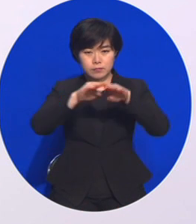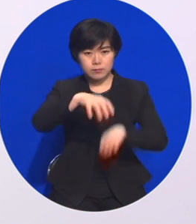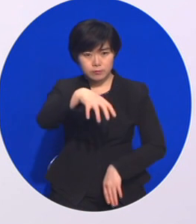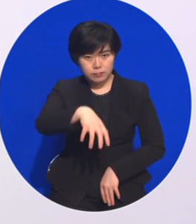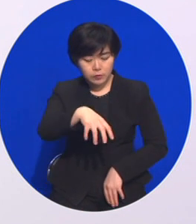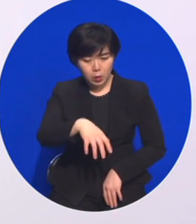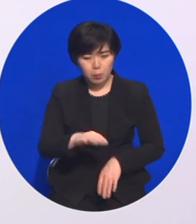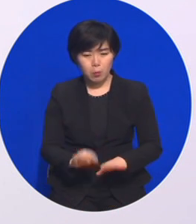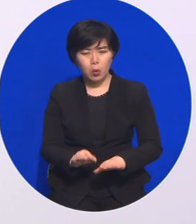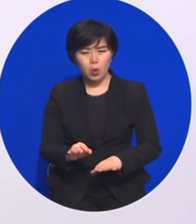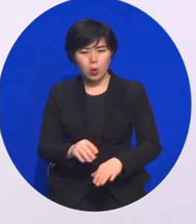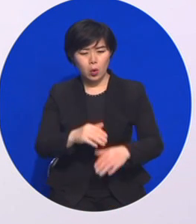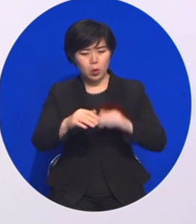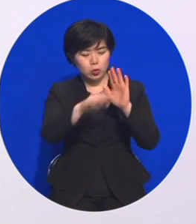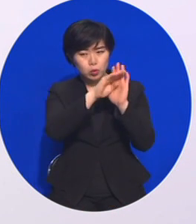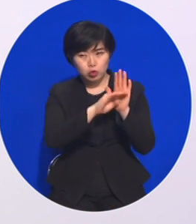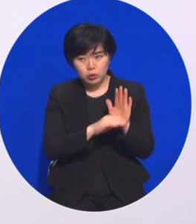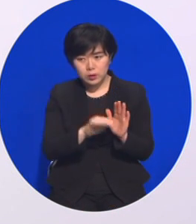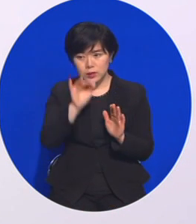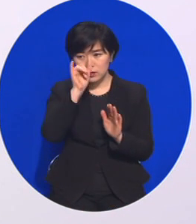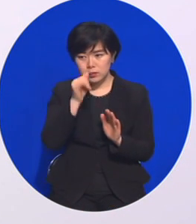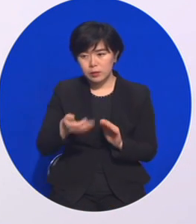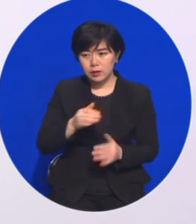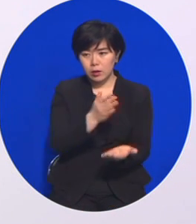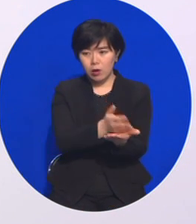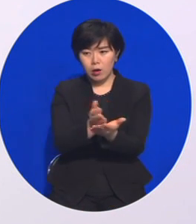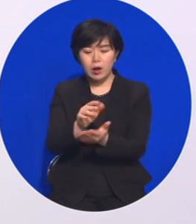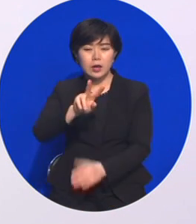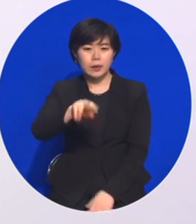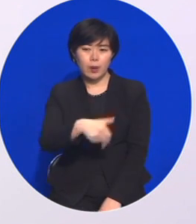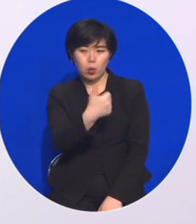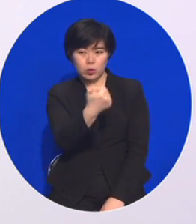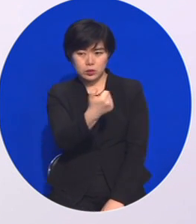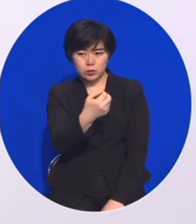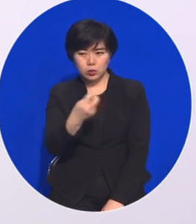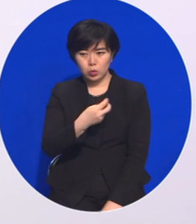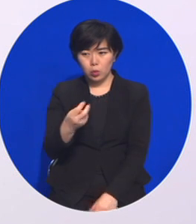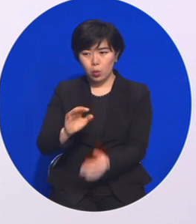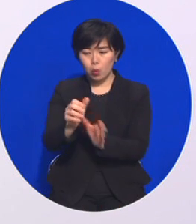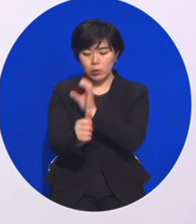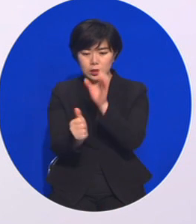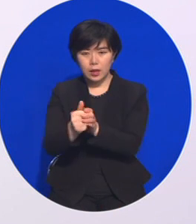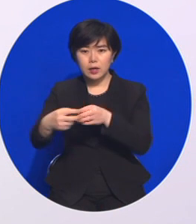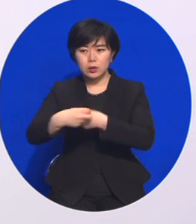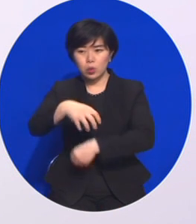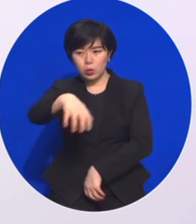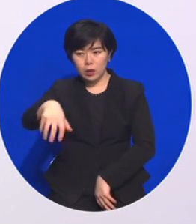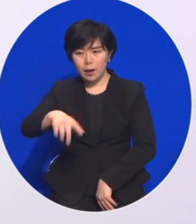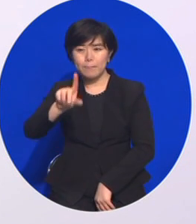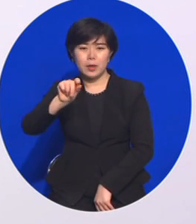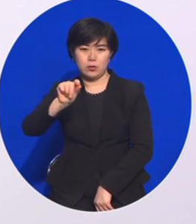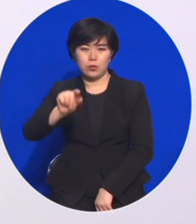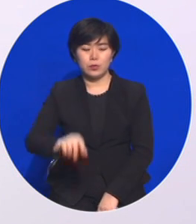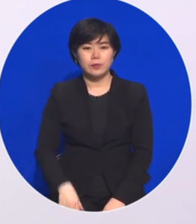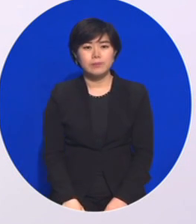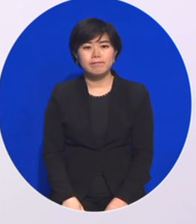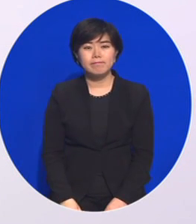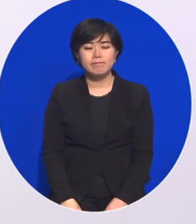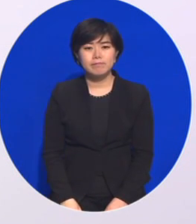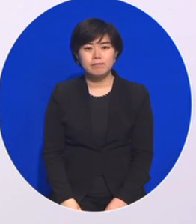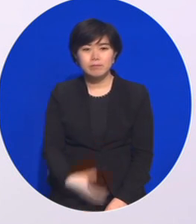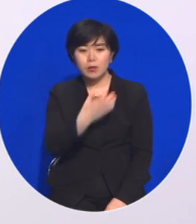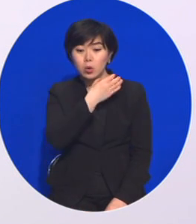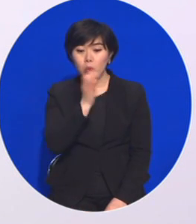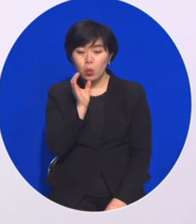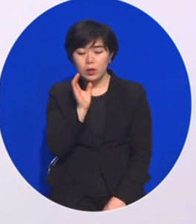종류에 따라 예방접종센터 약 250곳, 위탁의료기관 약 1만 곳으로 구분됩니다. 노인